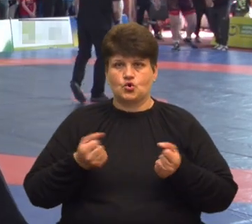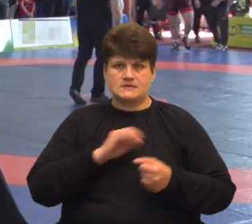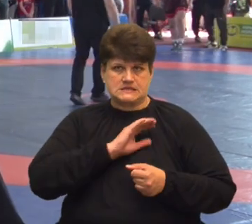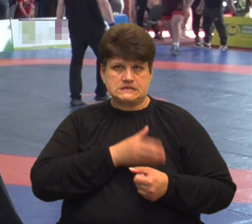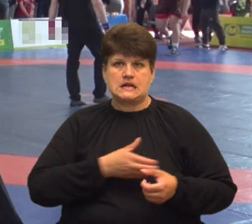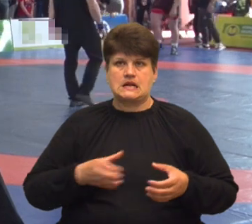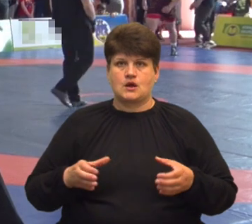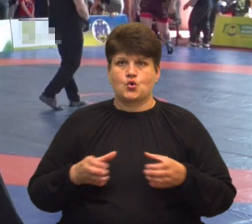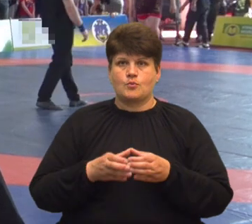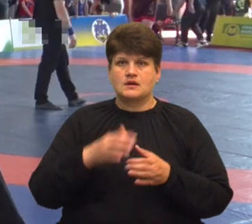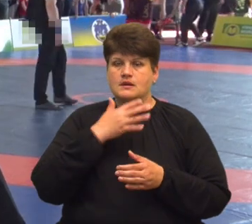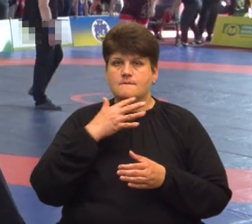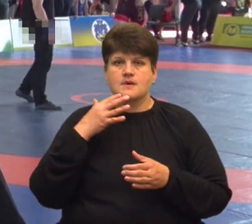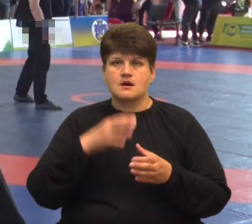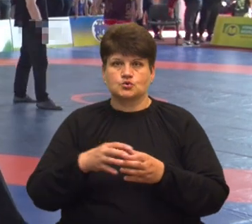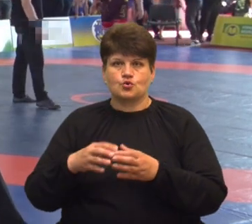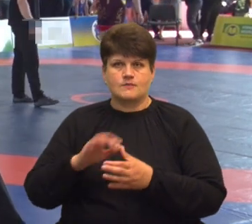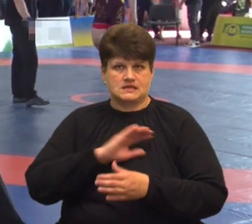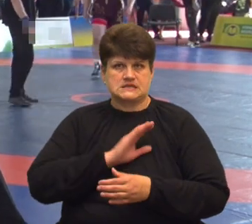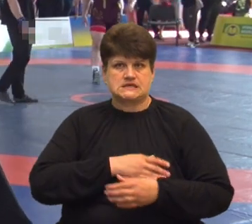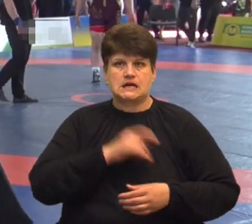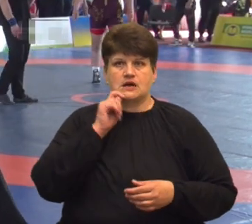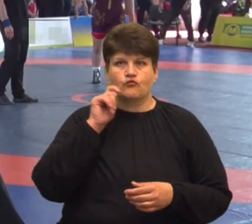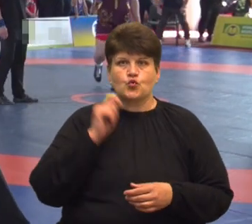команда. Багато команд сильних в Україні.